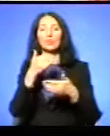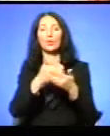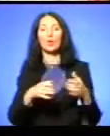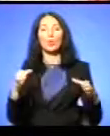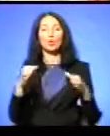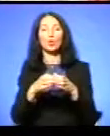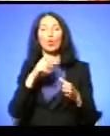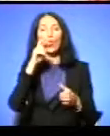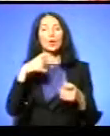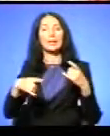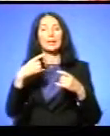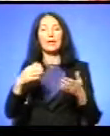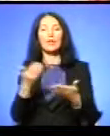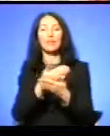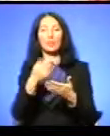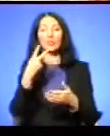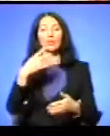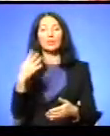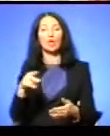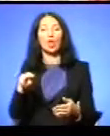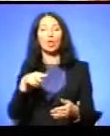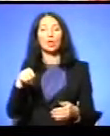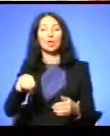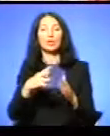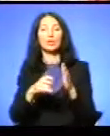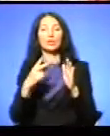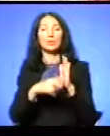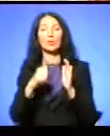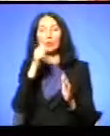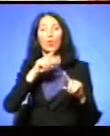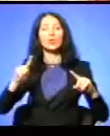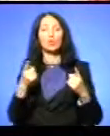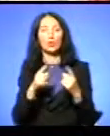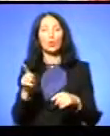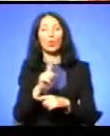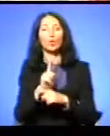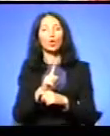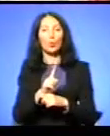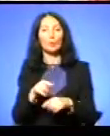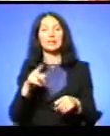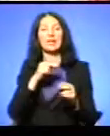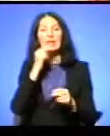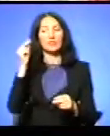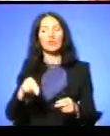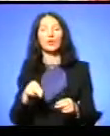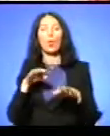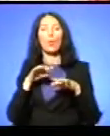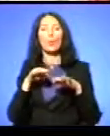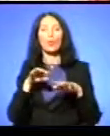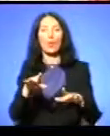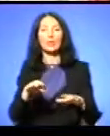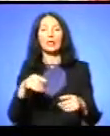«Укртелефільм» 24 листопада 1970 року заарештований у Тернополі за звинуваченням у проведенні